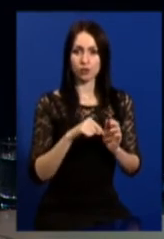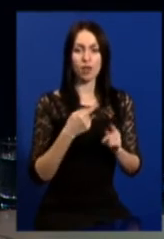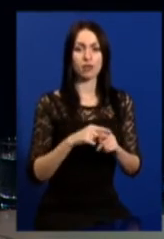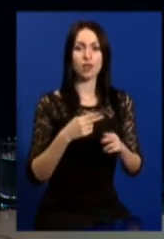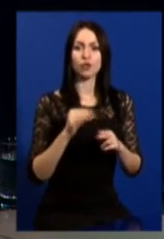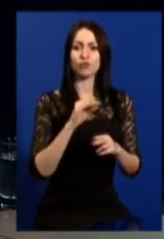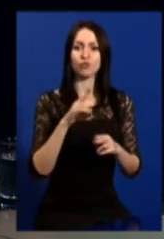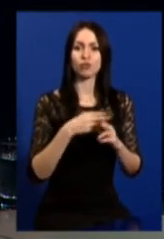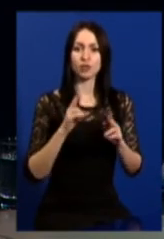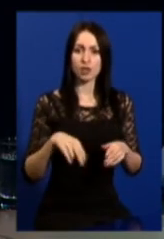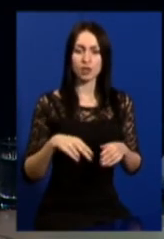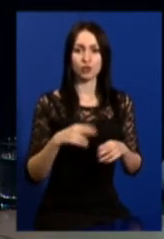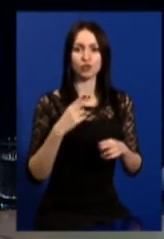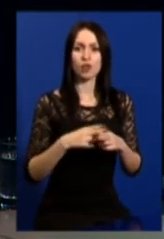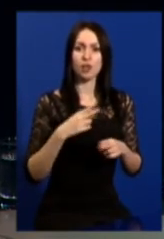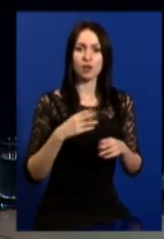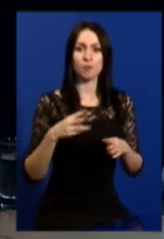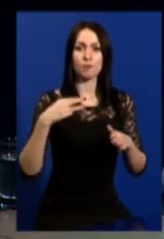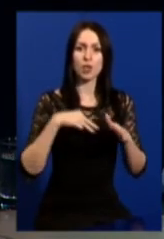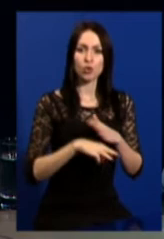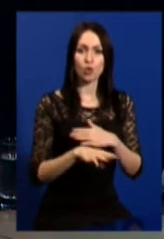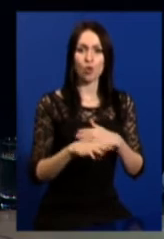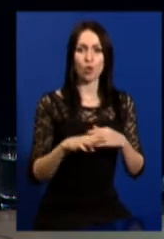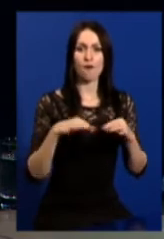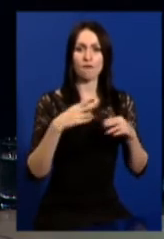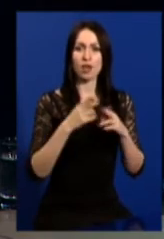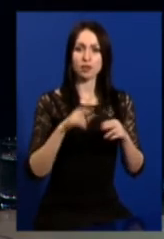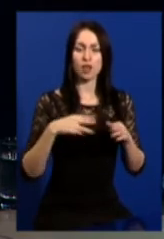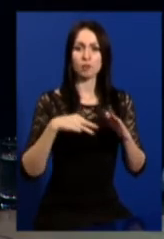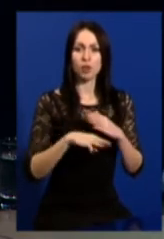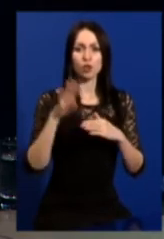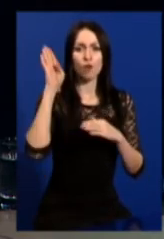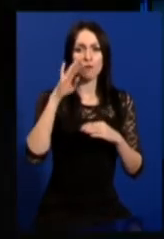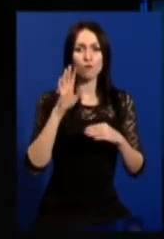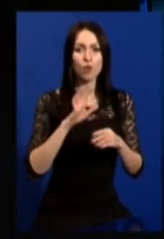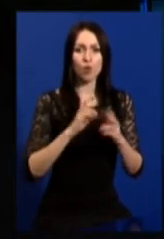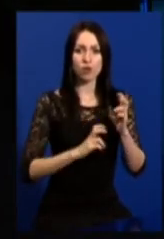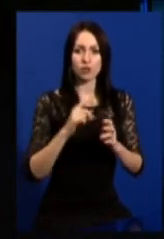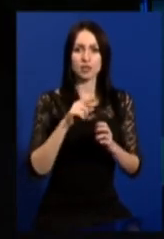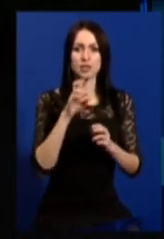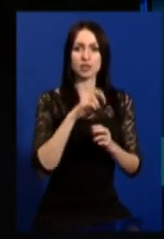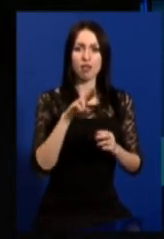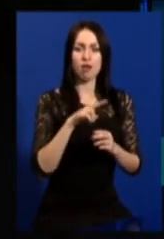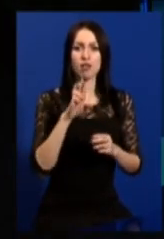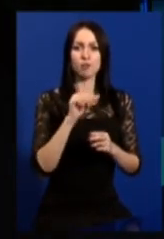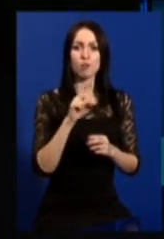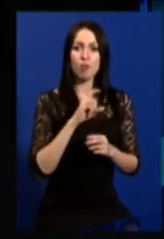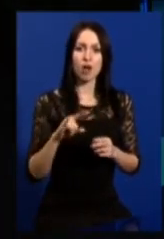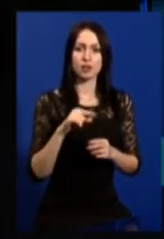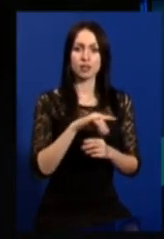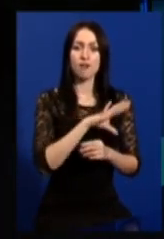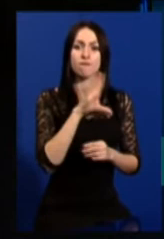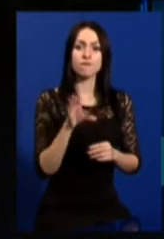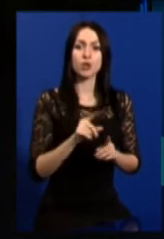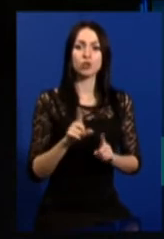Железнодорожні, залізниця, метро, водні об'єкти, склади, бази. все,